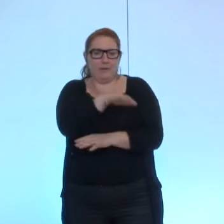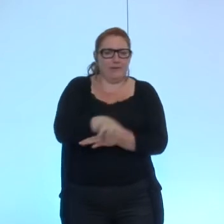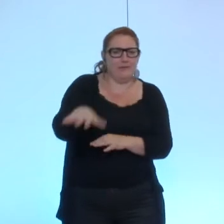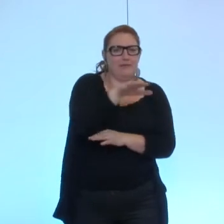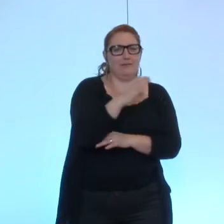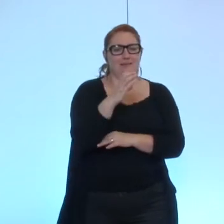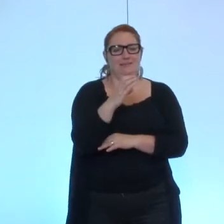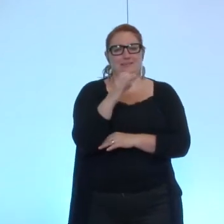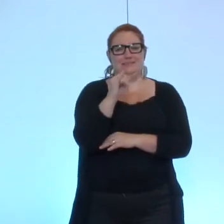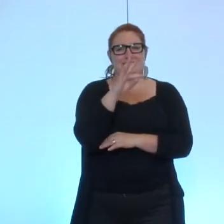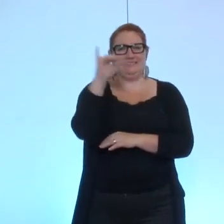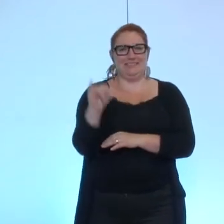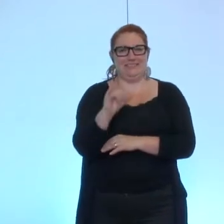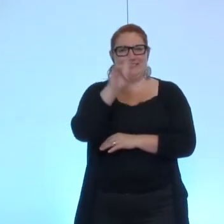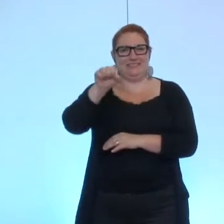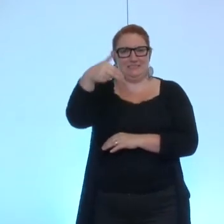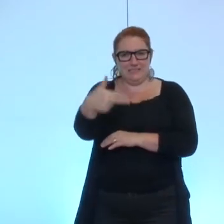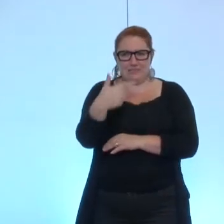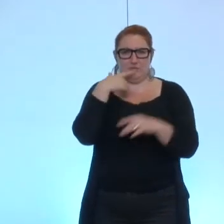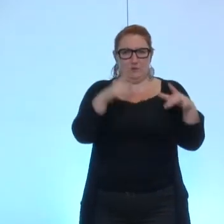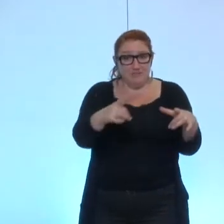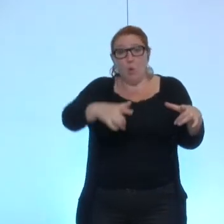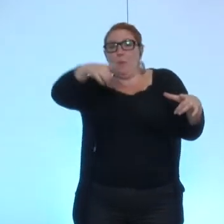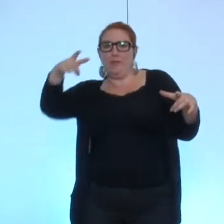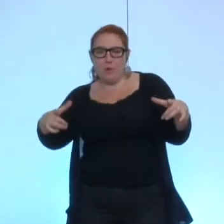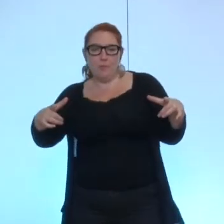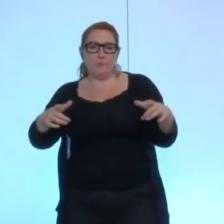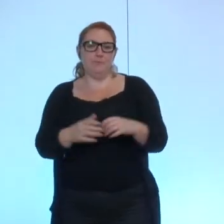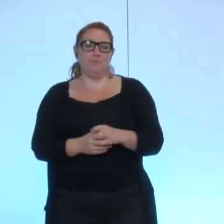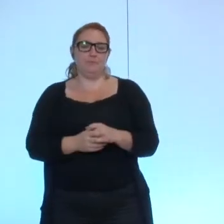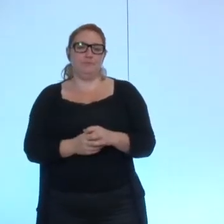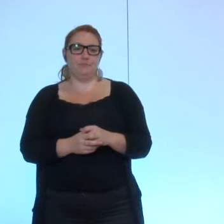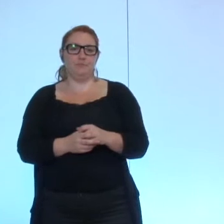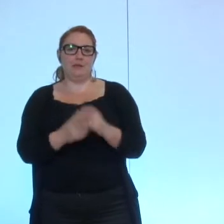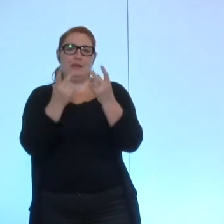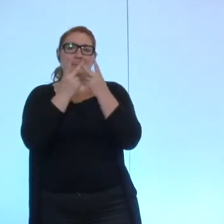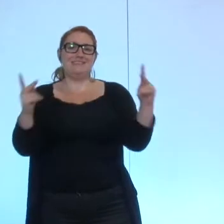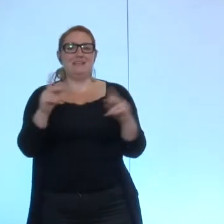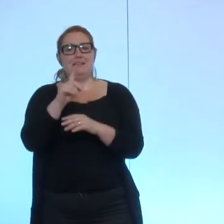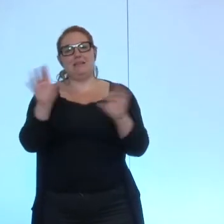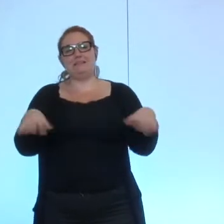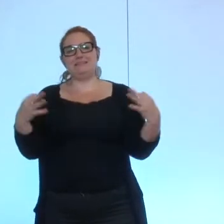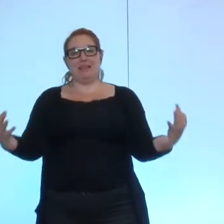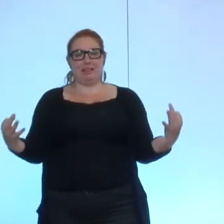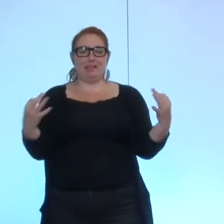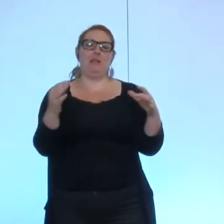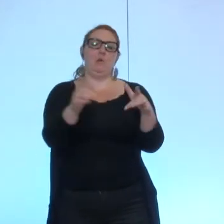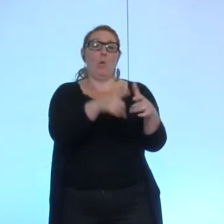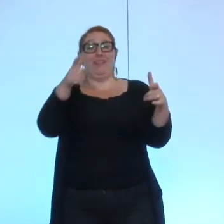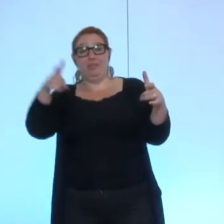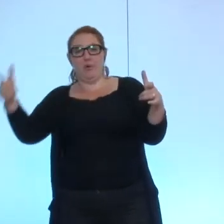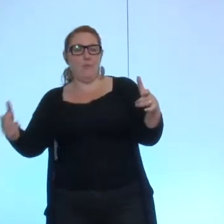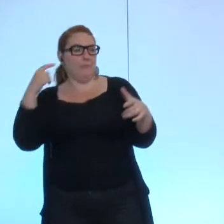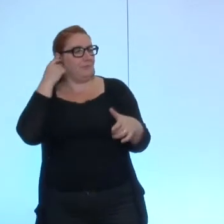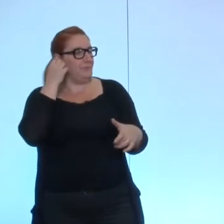Citizène on étend le périmètre on étend le périmètre de Citizène celui de Citizène qui est contre